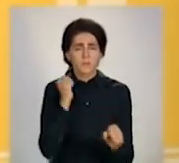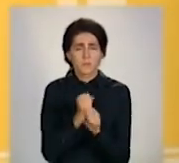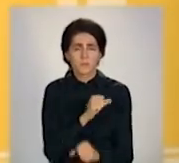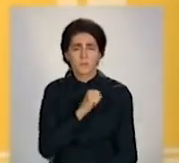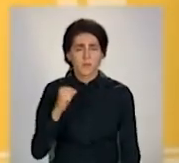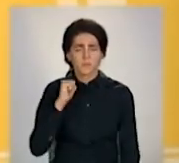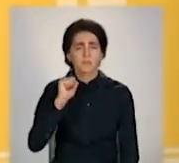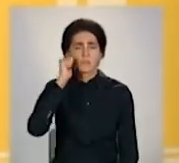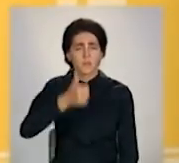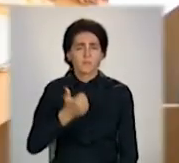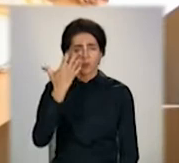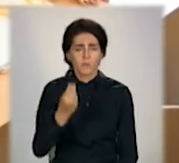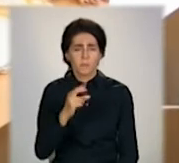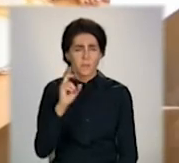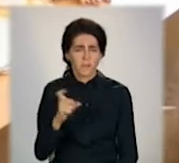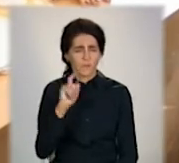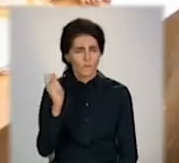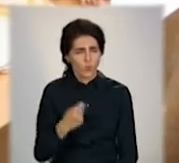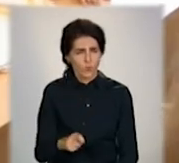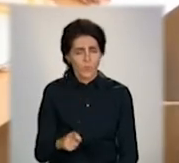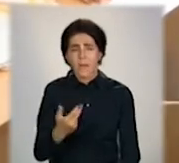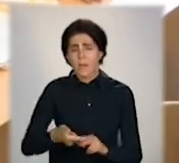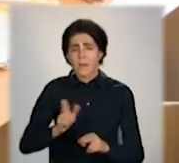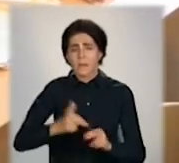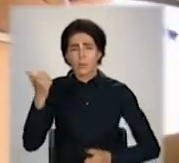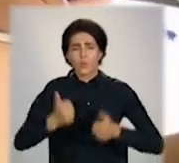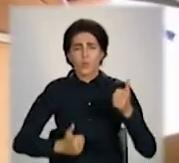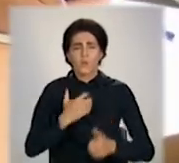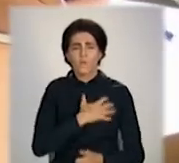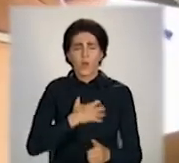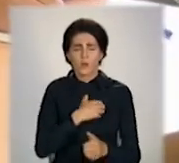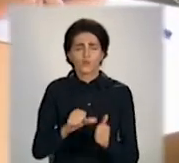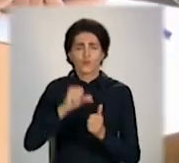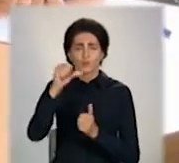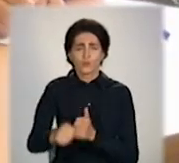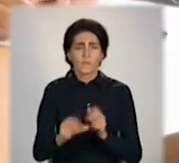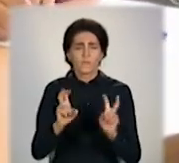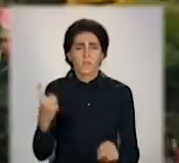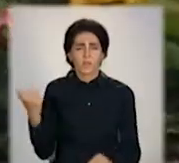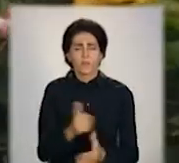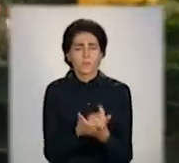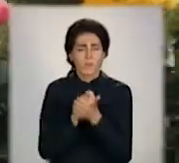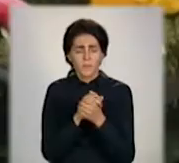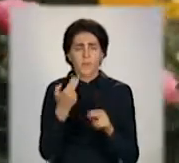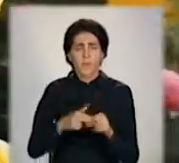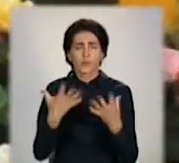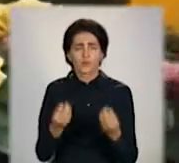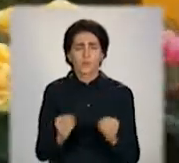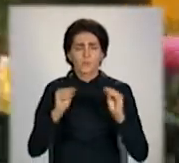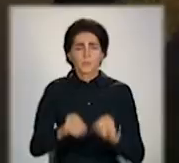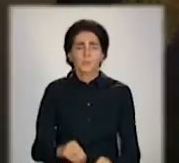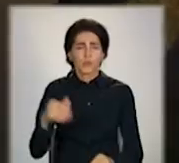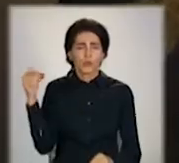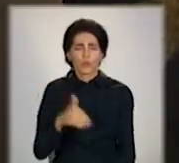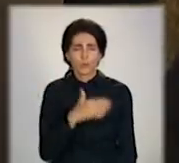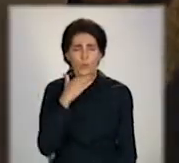завтрашній день без війни. Цей конкурс – важлива частина тижню мирних. Також у межах проєкту висадили тисячі символічних